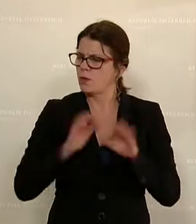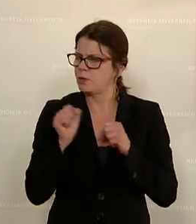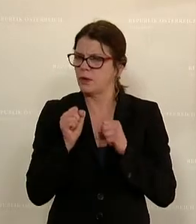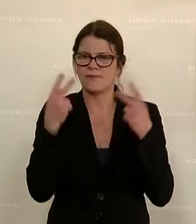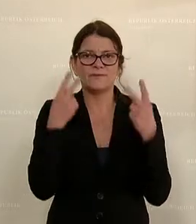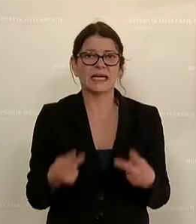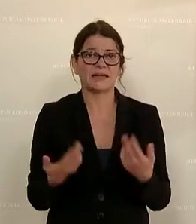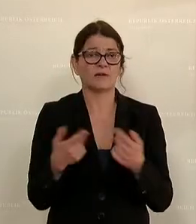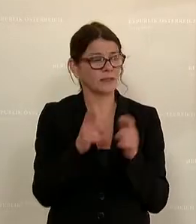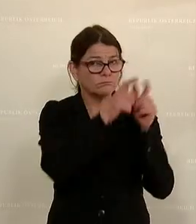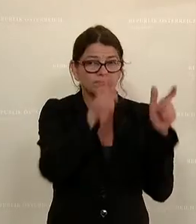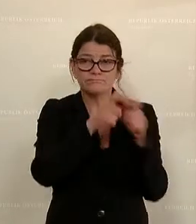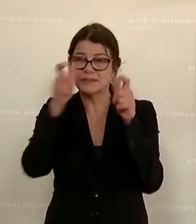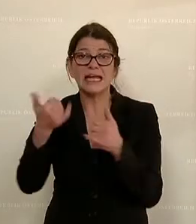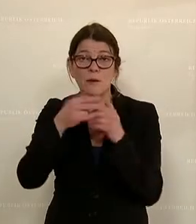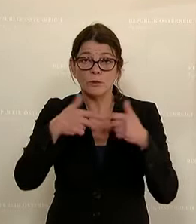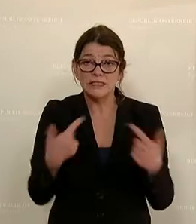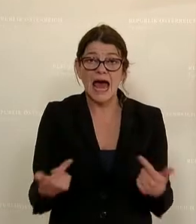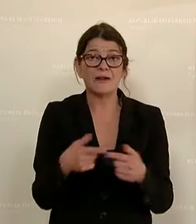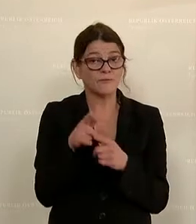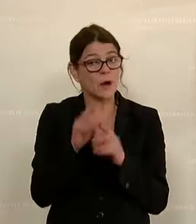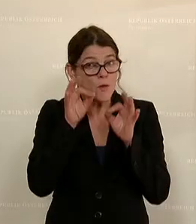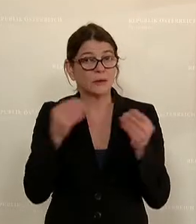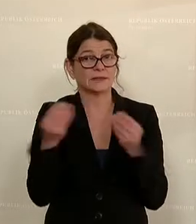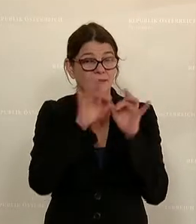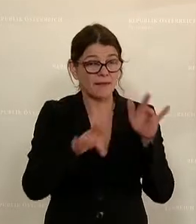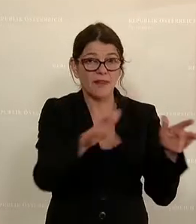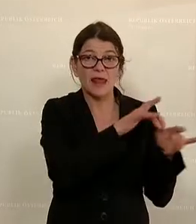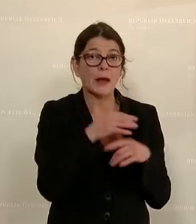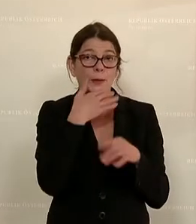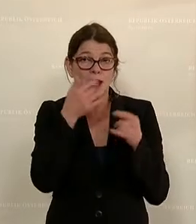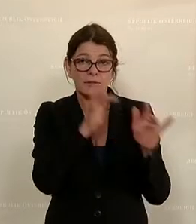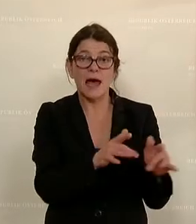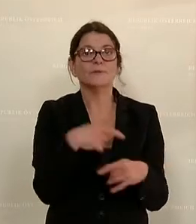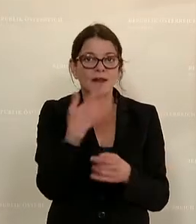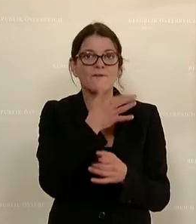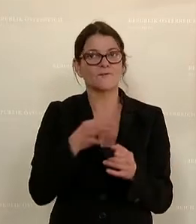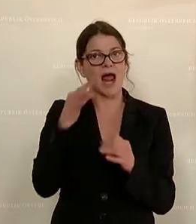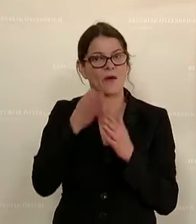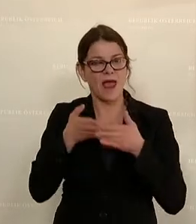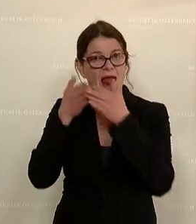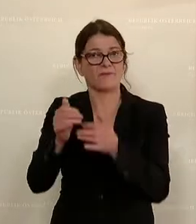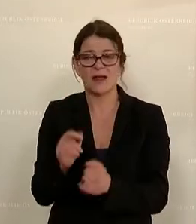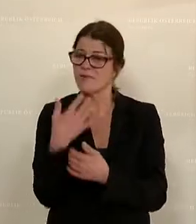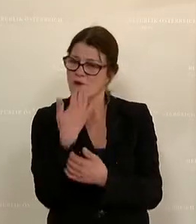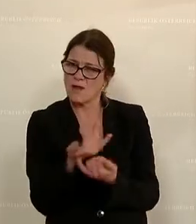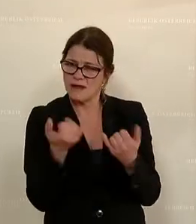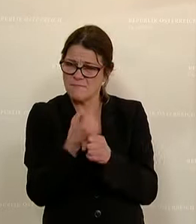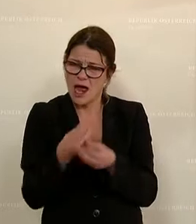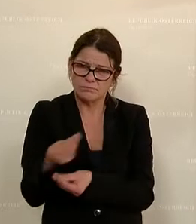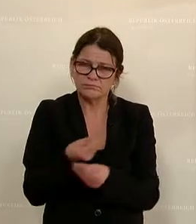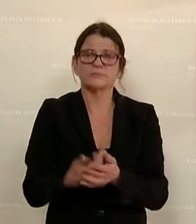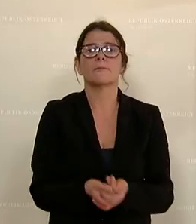ist, dass die Niederlassungen in den Bundesländern gut ausgestattet sind und den Frauen mit Rat und Tat zur Seite stehen können.